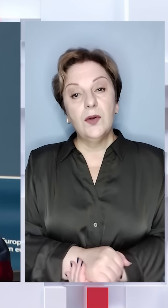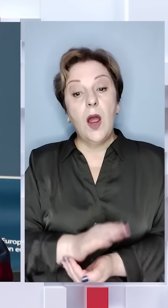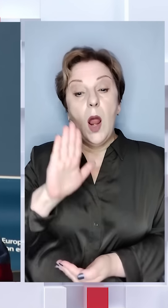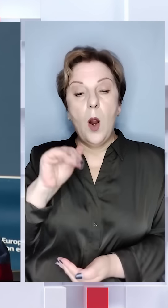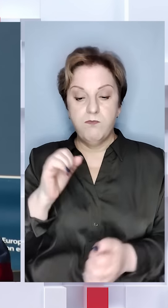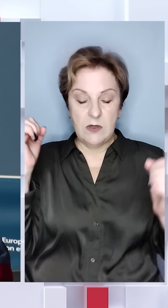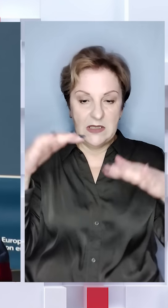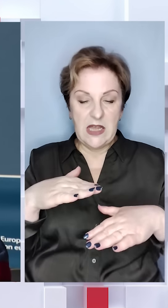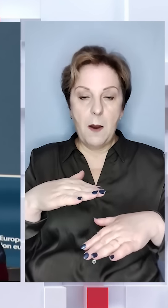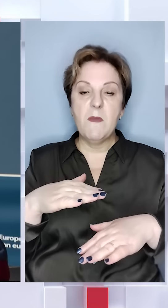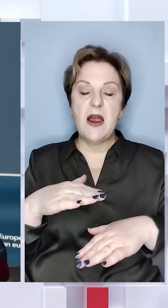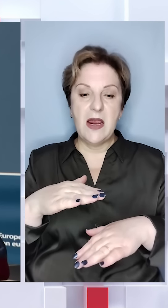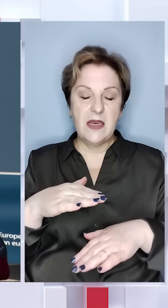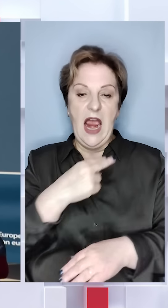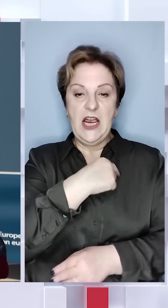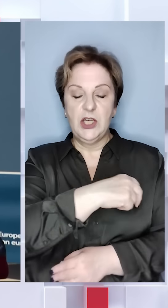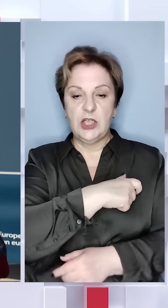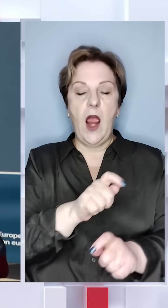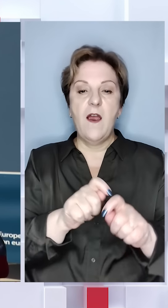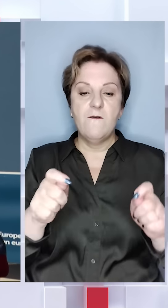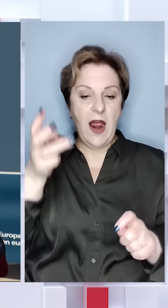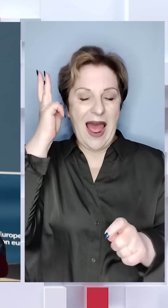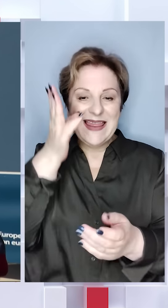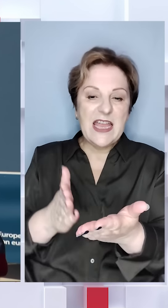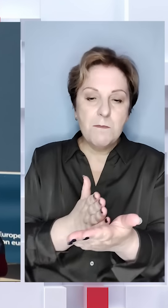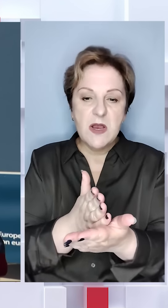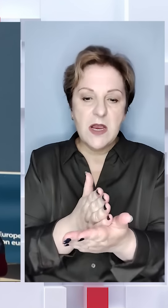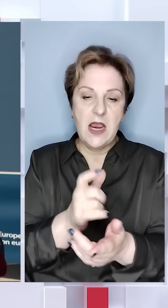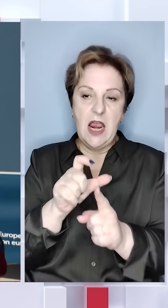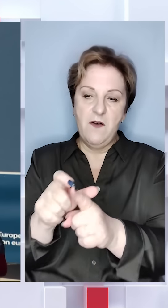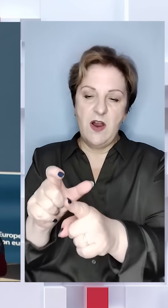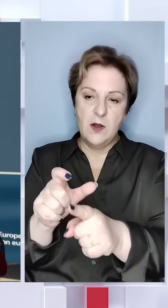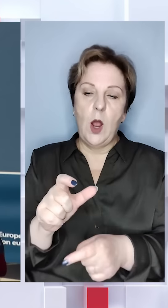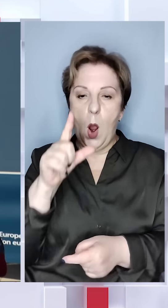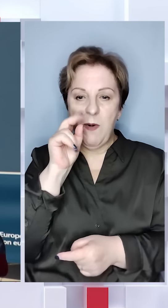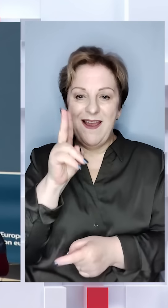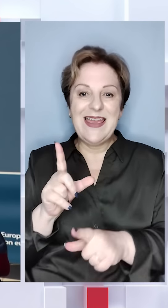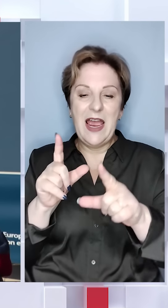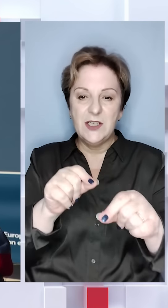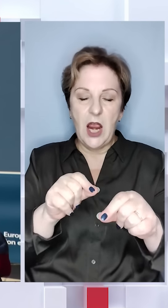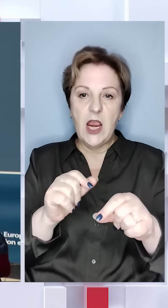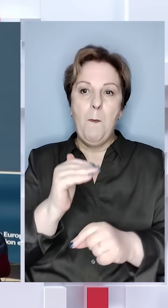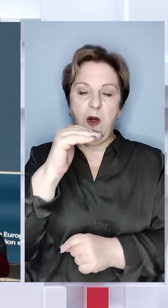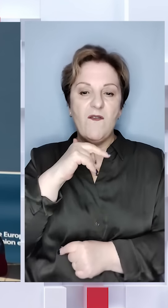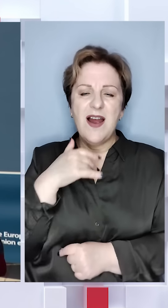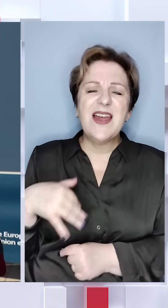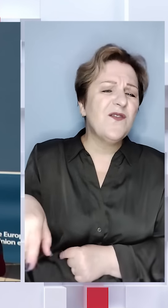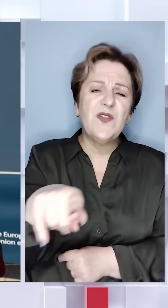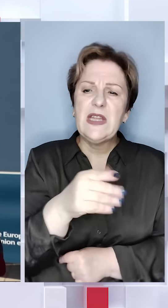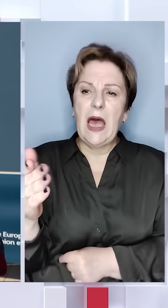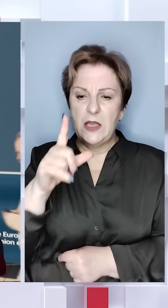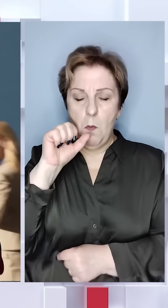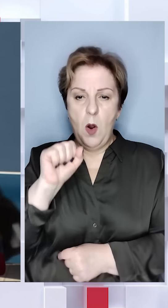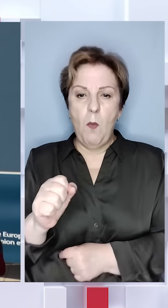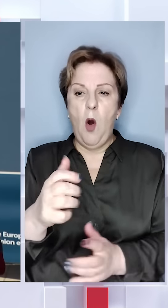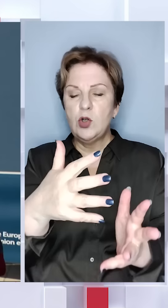Після саміту у Швейцарії, де було відкрито дипломатичний шлях та відповіді Путіна, який їде до Північної Кореї та взагалі скрізь, де він